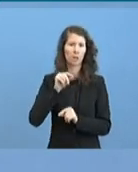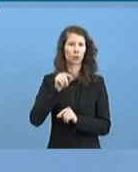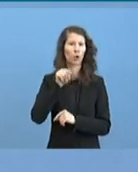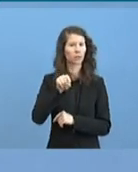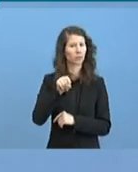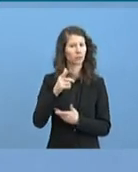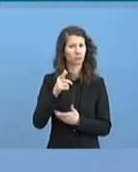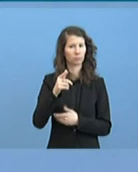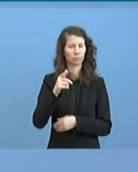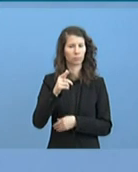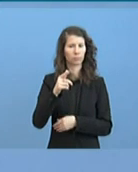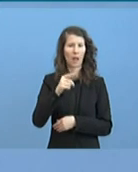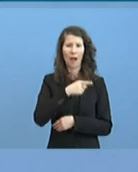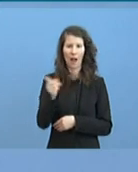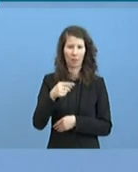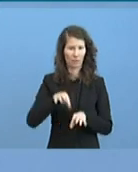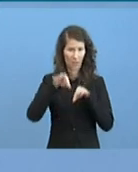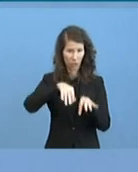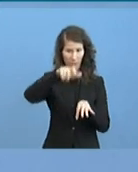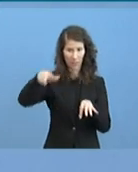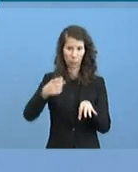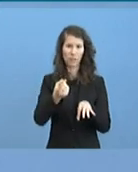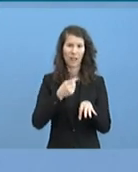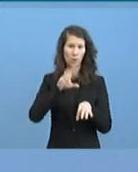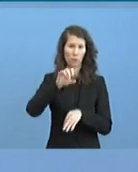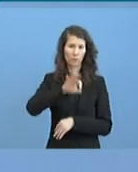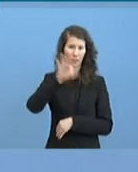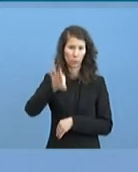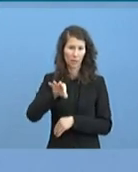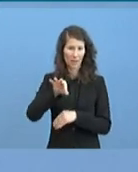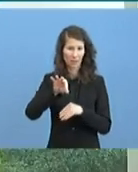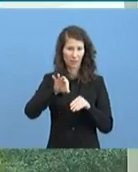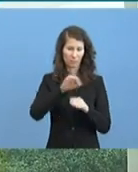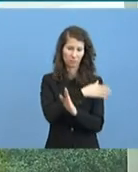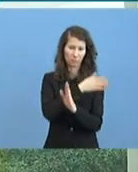glaube ich, derzeit bei 45 Jahren.